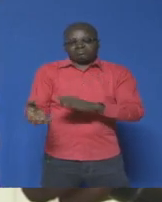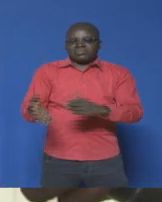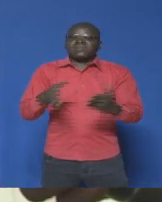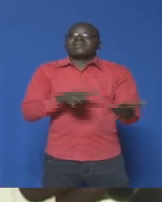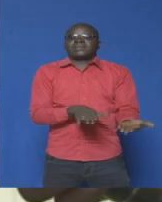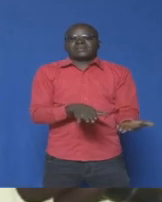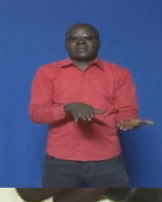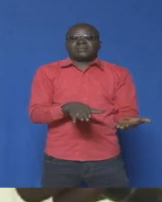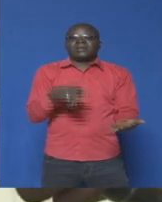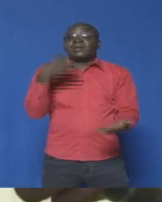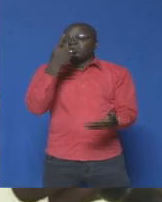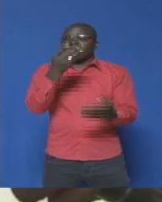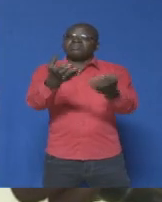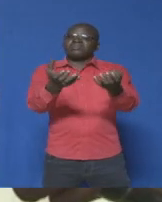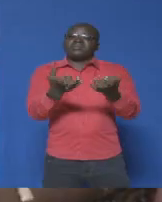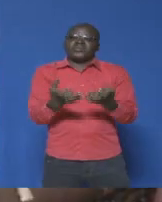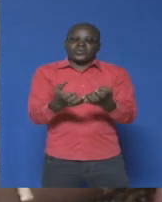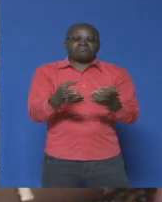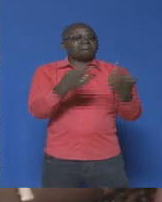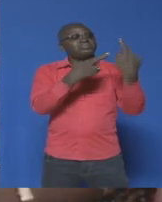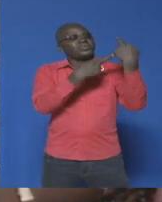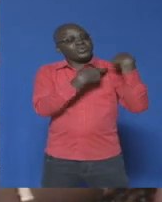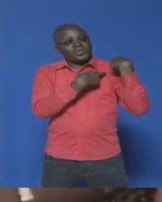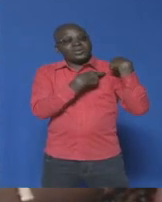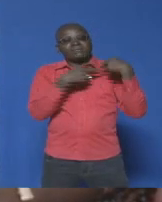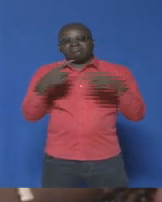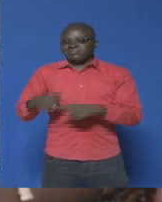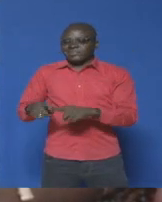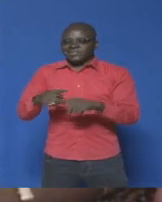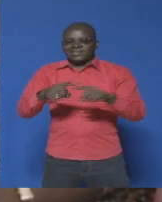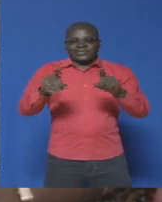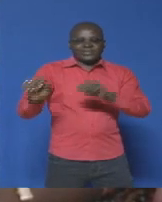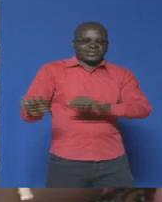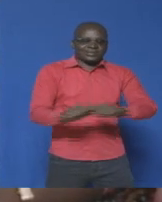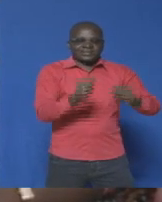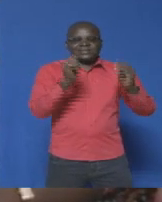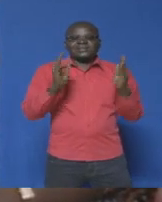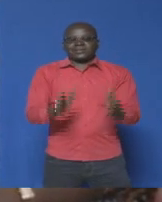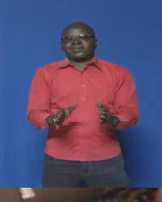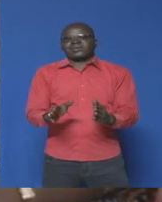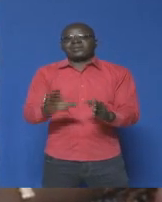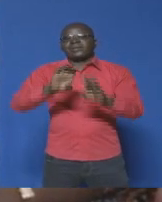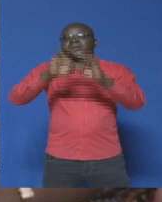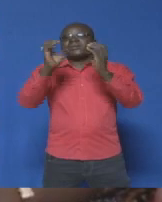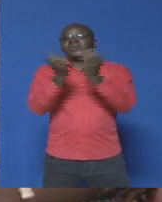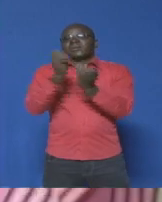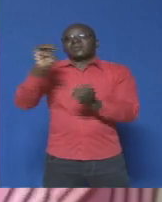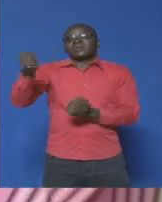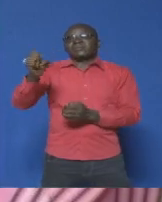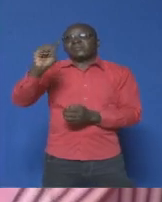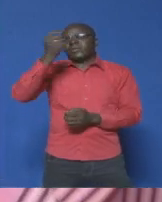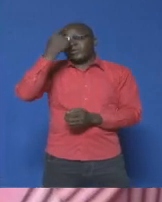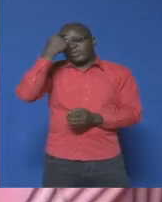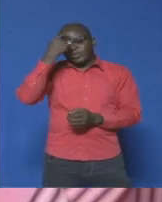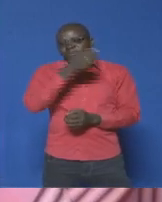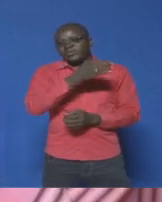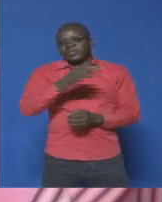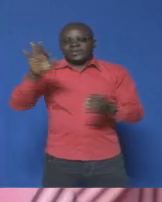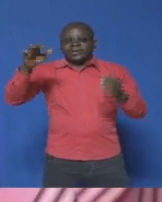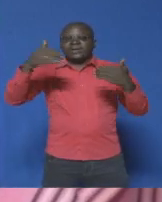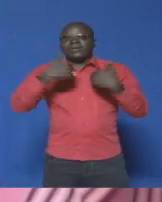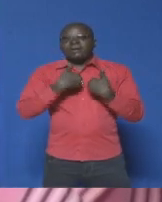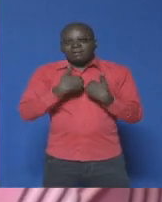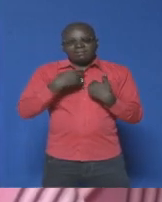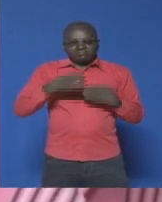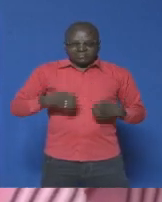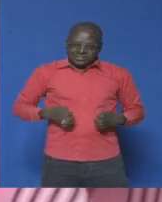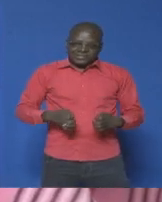on a besoin du rôle des différents acteurs de la communauté. Le gouvernement burkinabé constate déjà des efforts